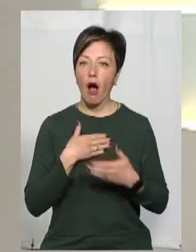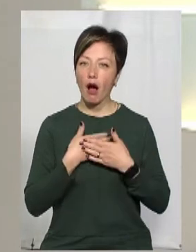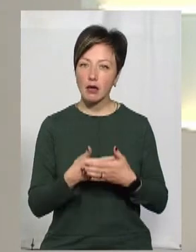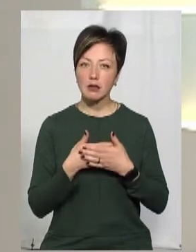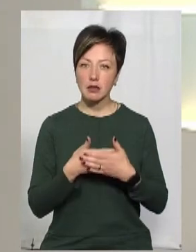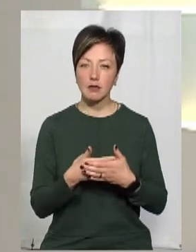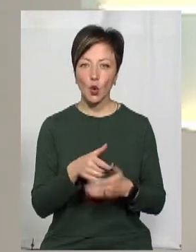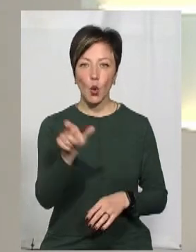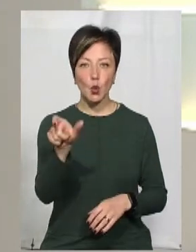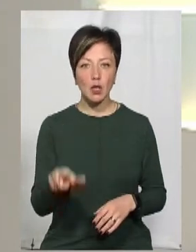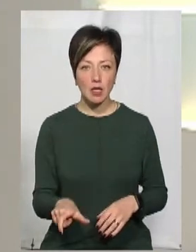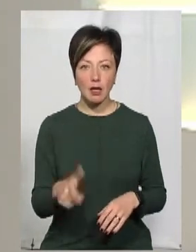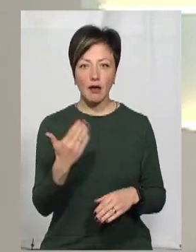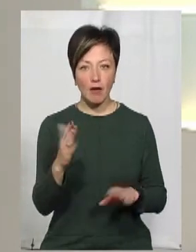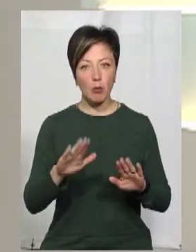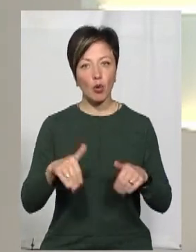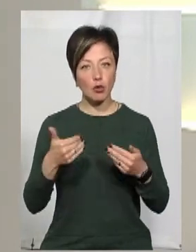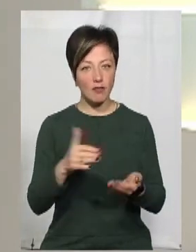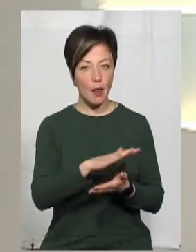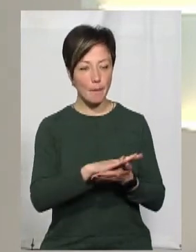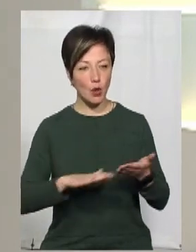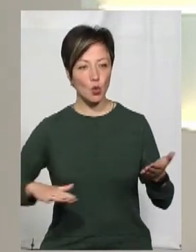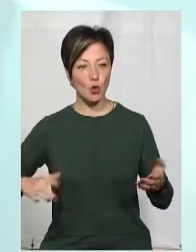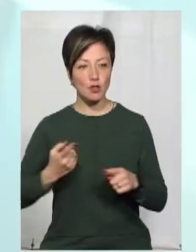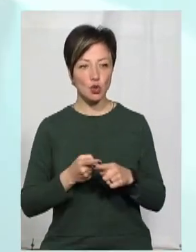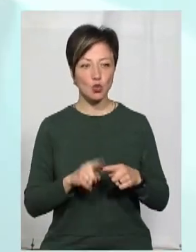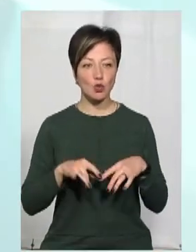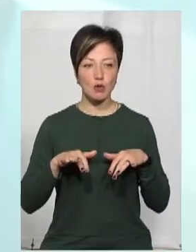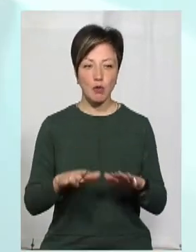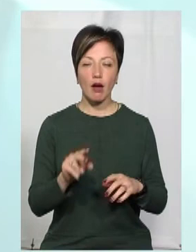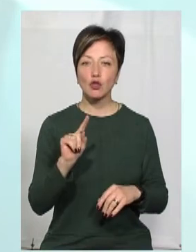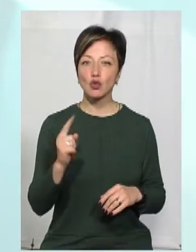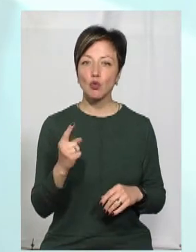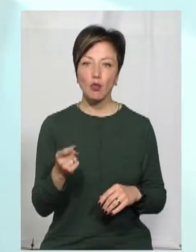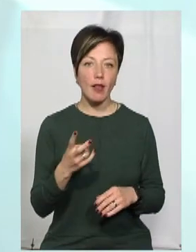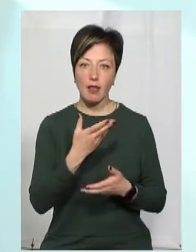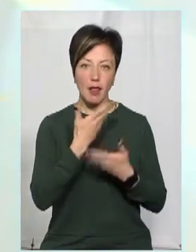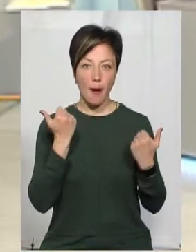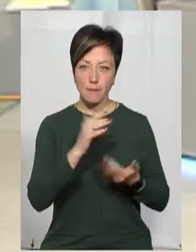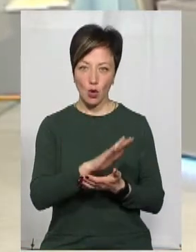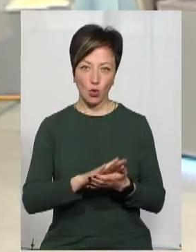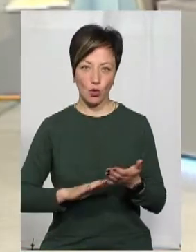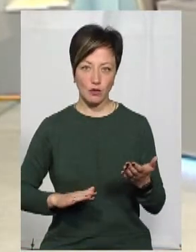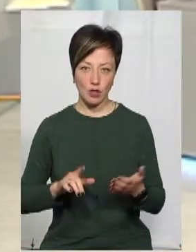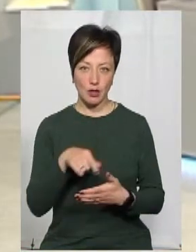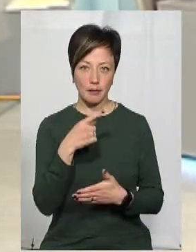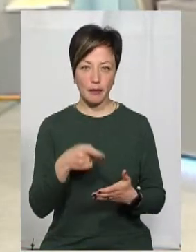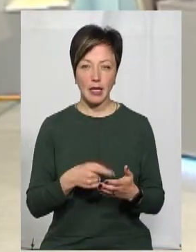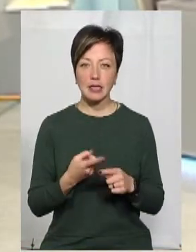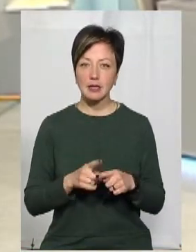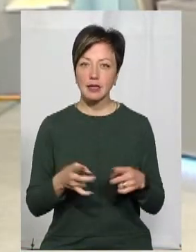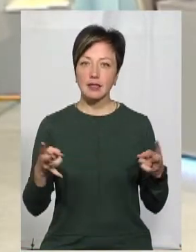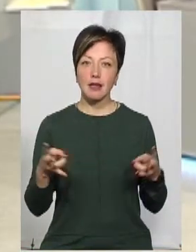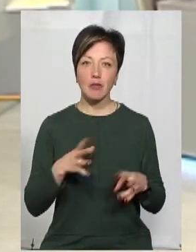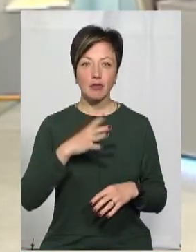-активною людиною і вам пропонувала продовжити цю справу, так? Чому не продовжили? Ви знаєте, це треба